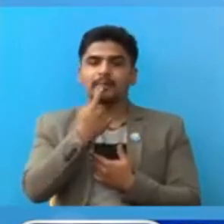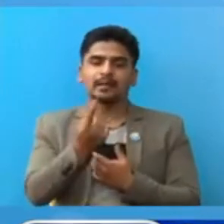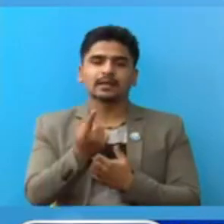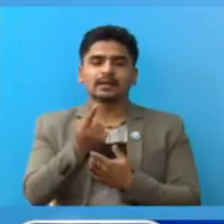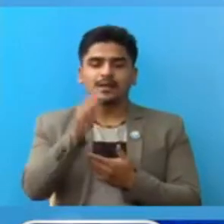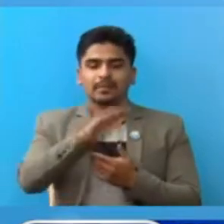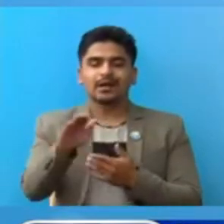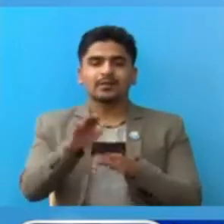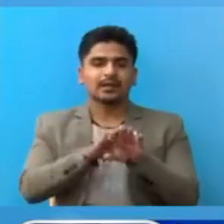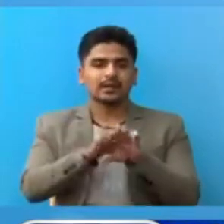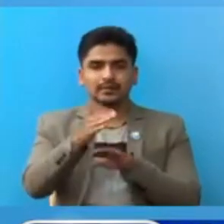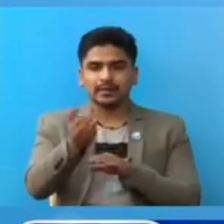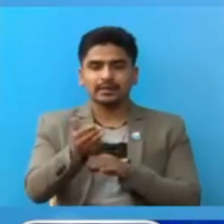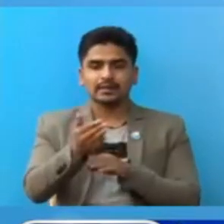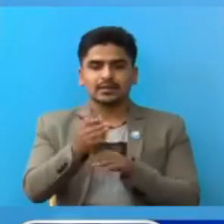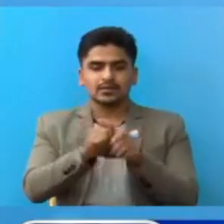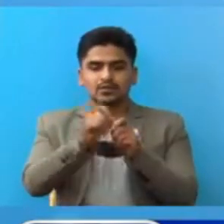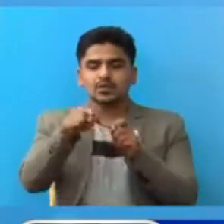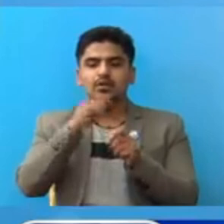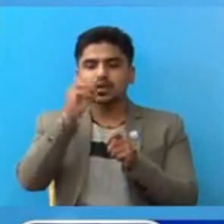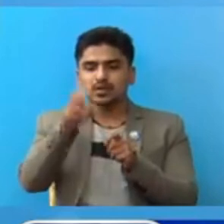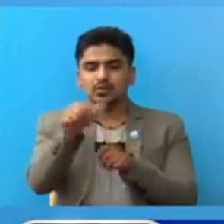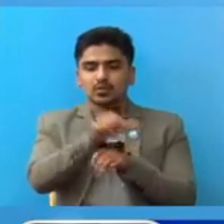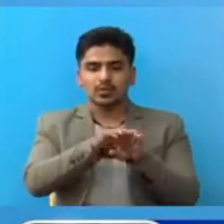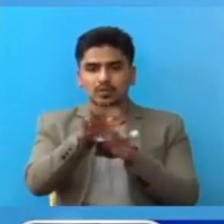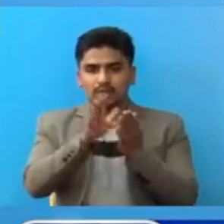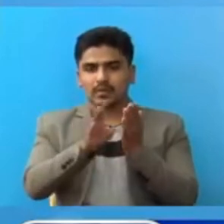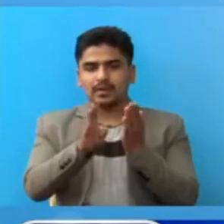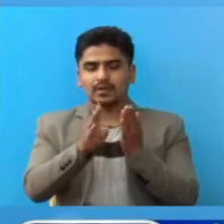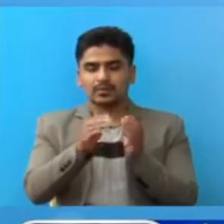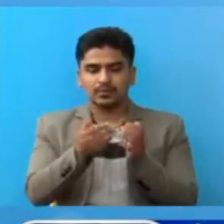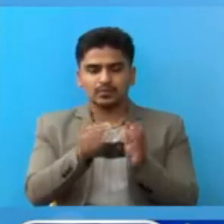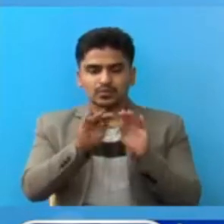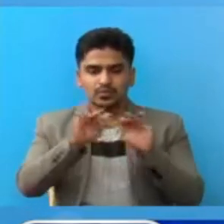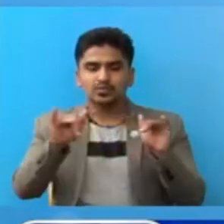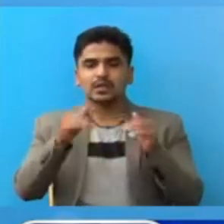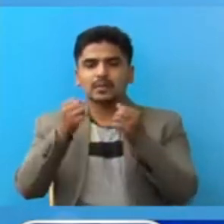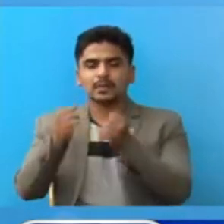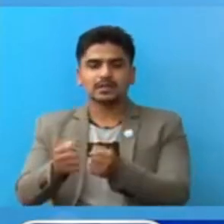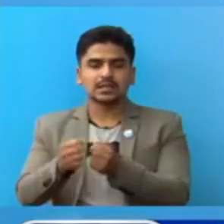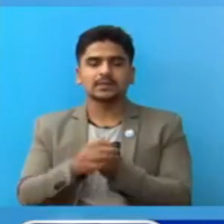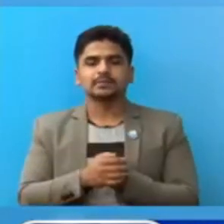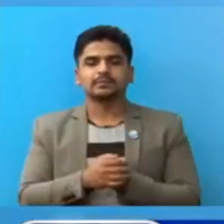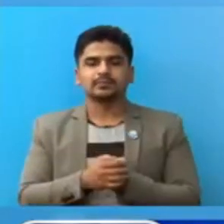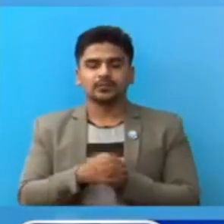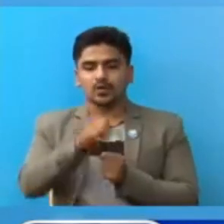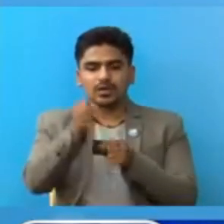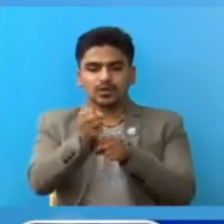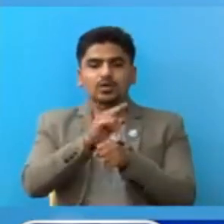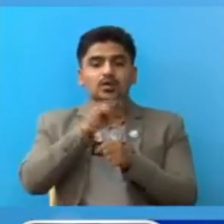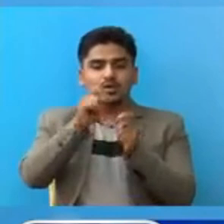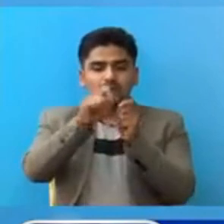बालबाली का लाई सर्ण न दिन उनियरू बाट अलग गई बसने अरुलाई कोरोना